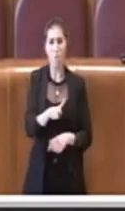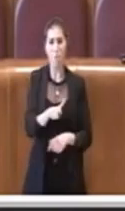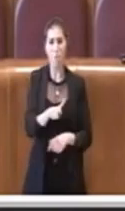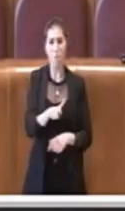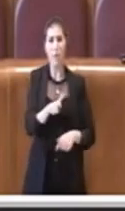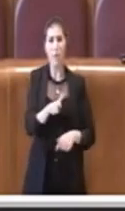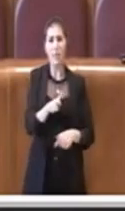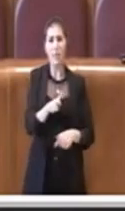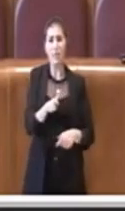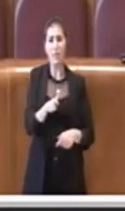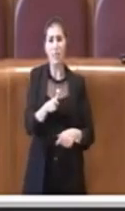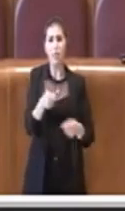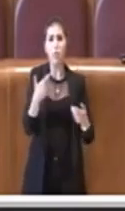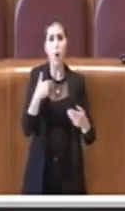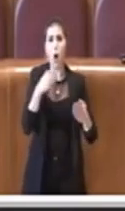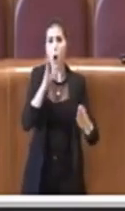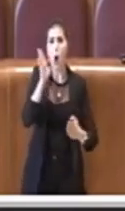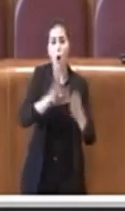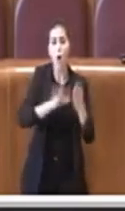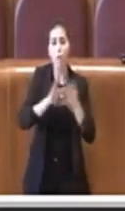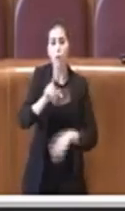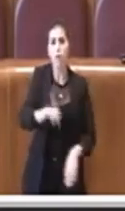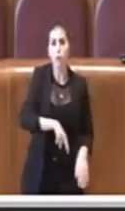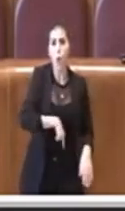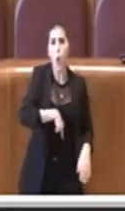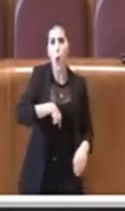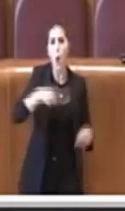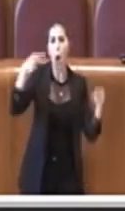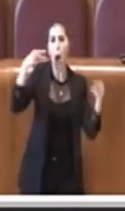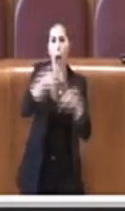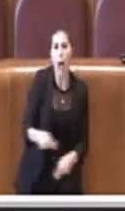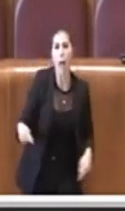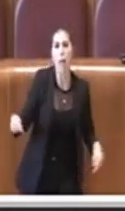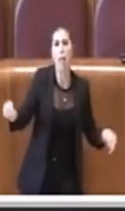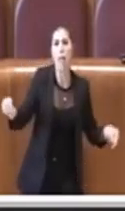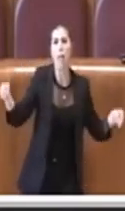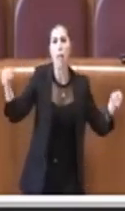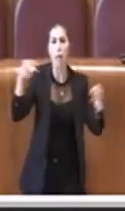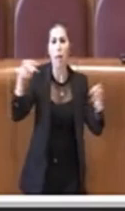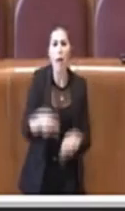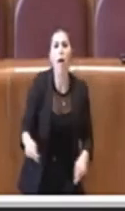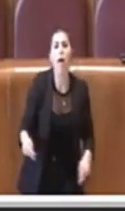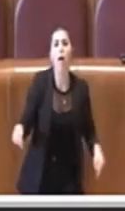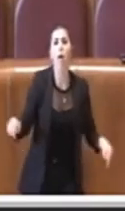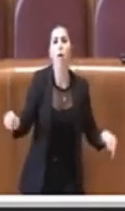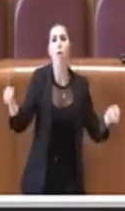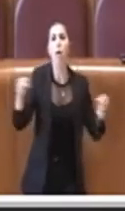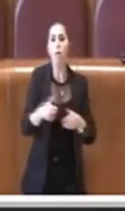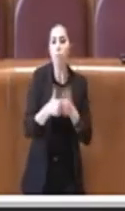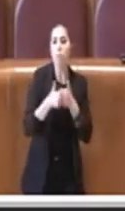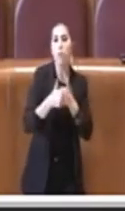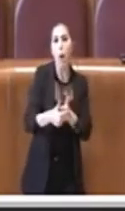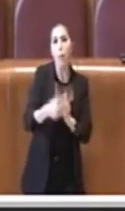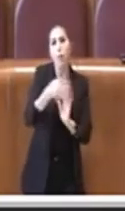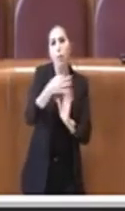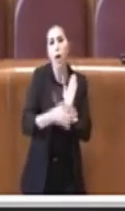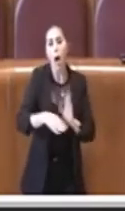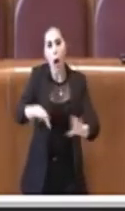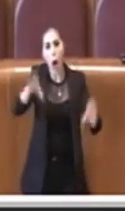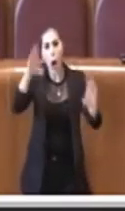c'è stato un confronto durato per anni, perché ovviamente sono state eseguite delle istruttorie attente sul